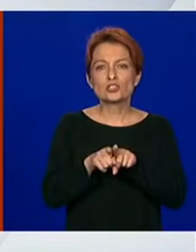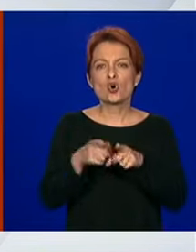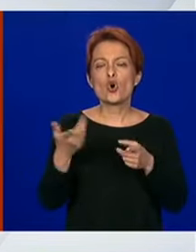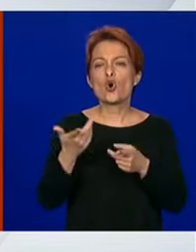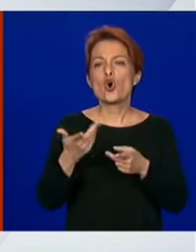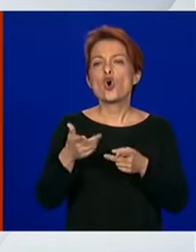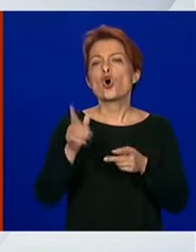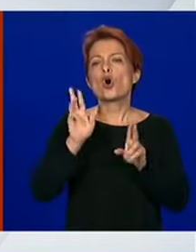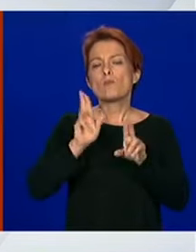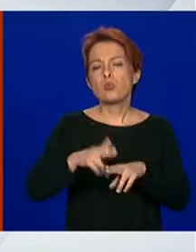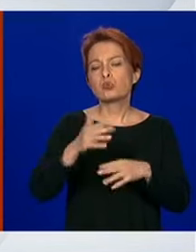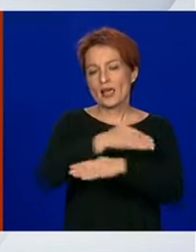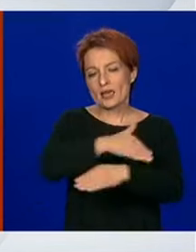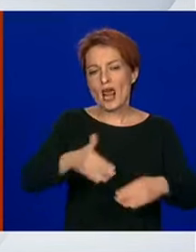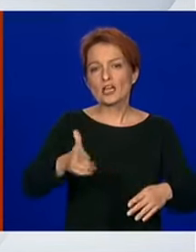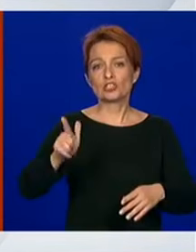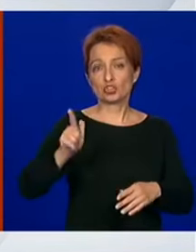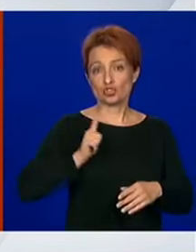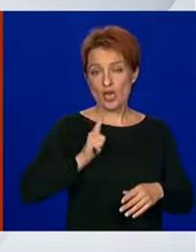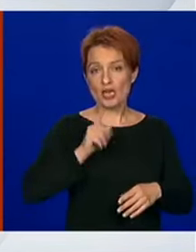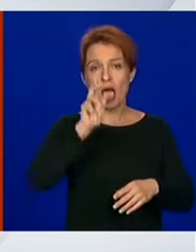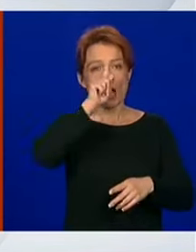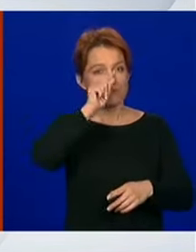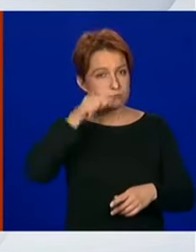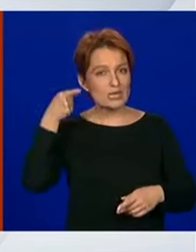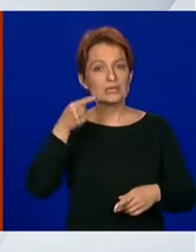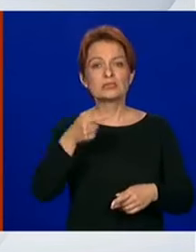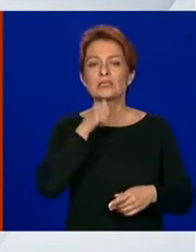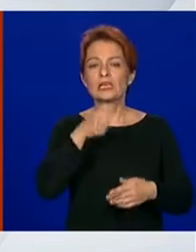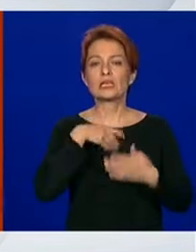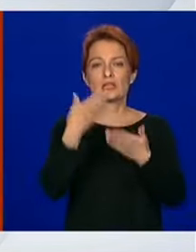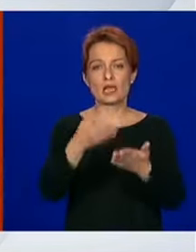dočekat će ih se na granici uzeti će im se brisi i propisati mjere